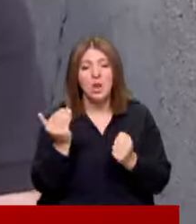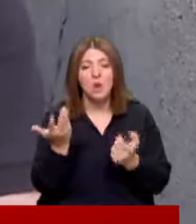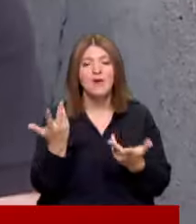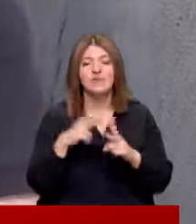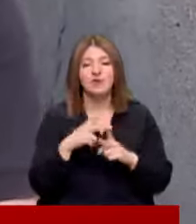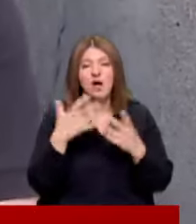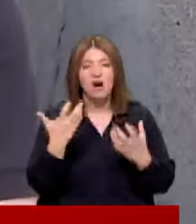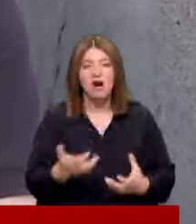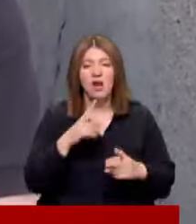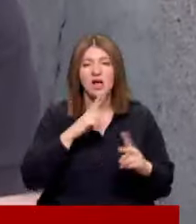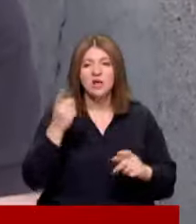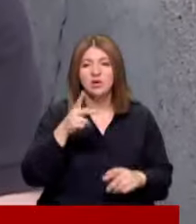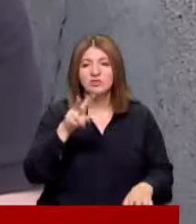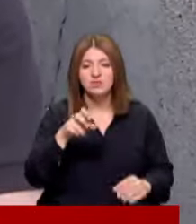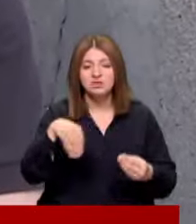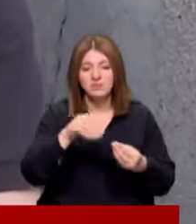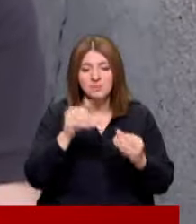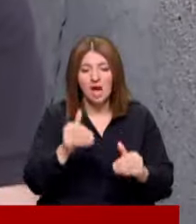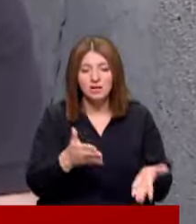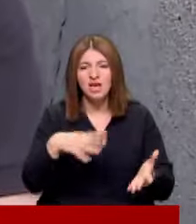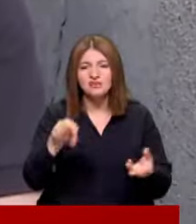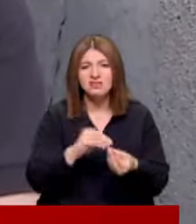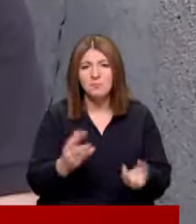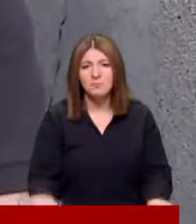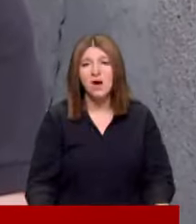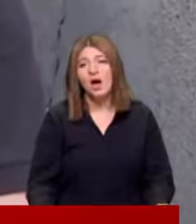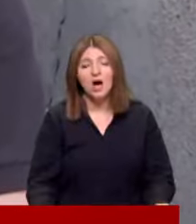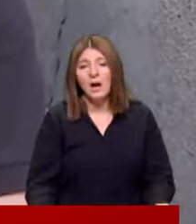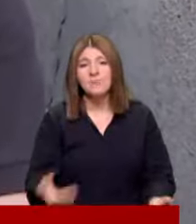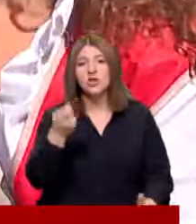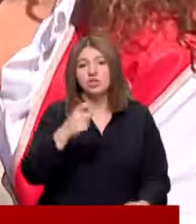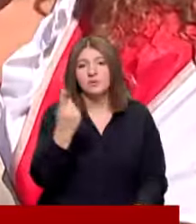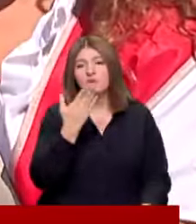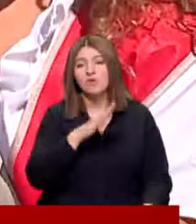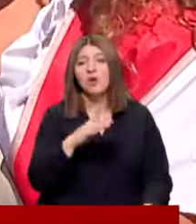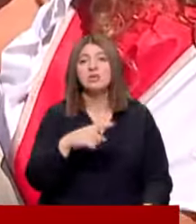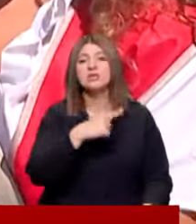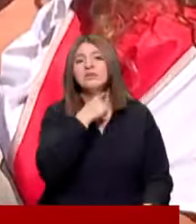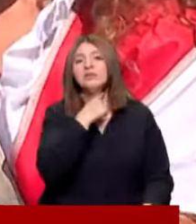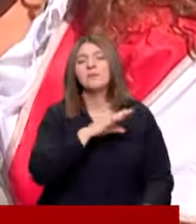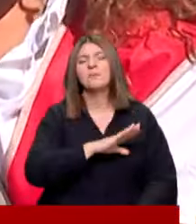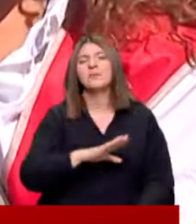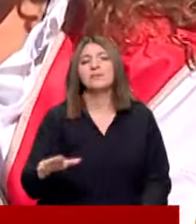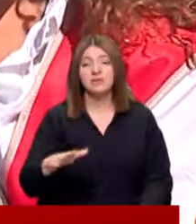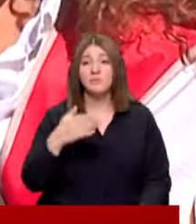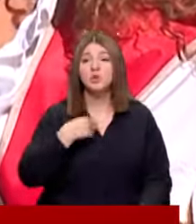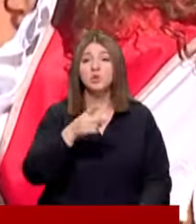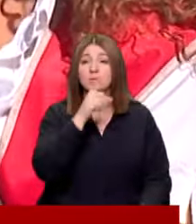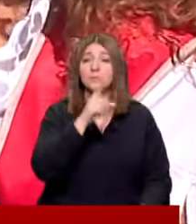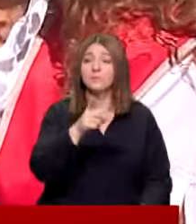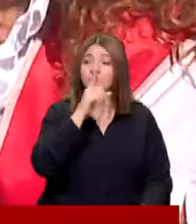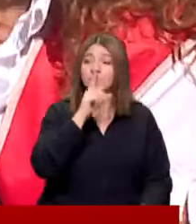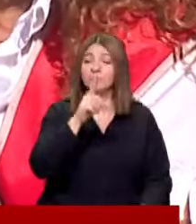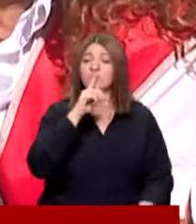faturalar ağır Elektriğe 138 zam geldi Her şey zamlı ama işçiye herhangi bir şey yok Bıçak kemiğe dayandı Biz sustukça